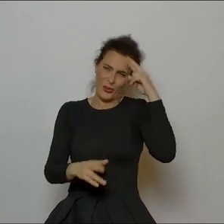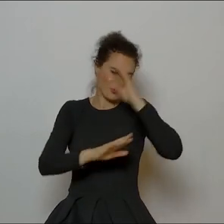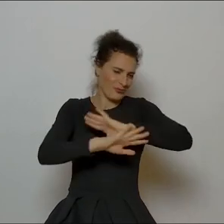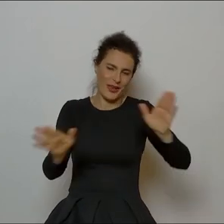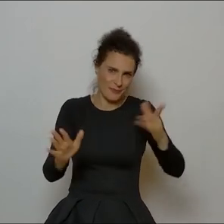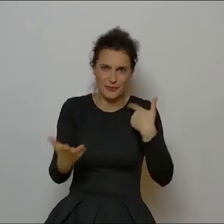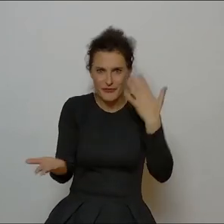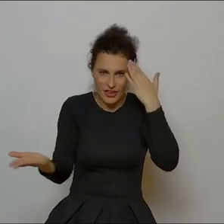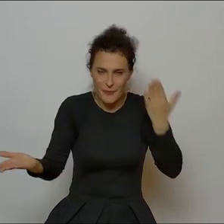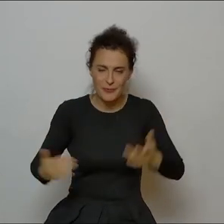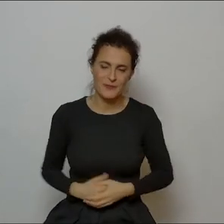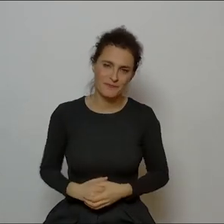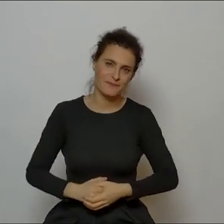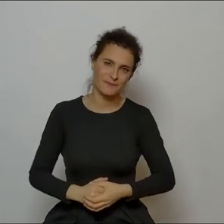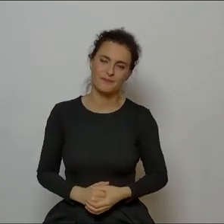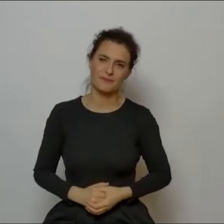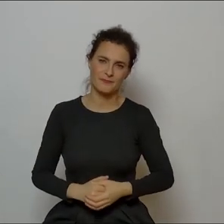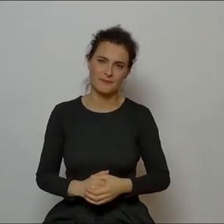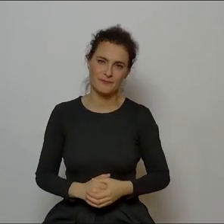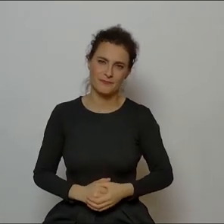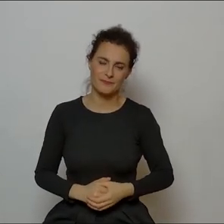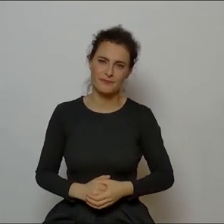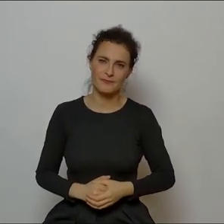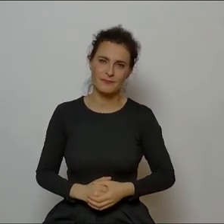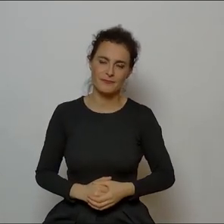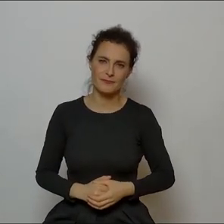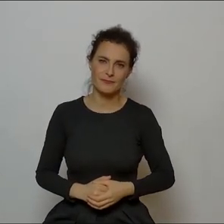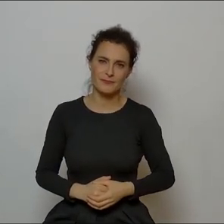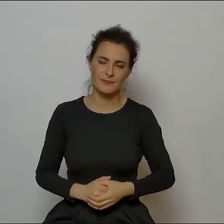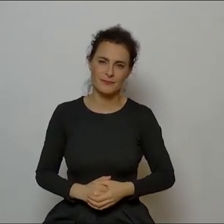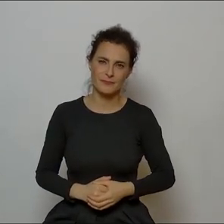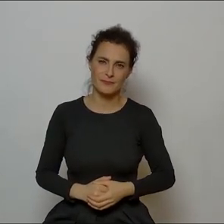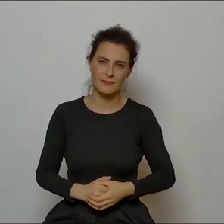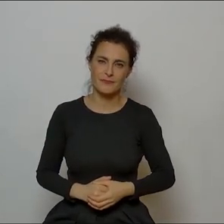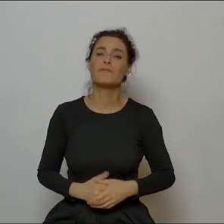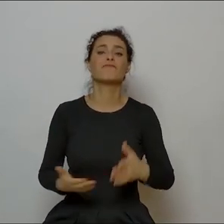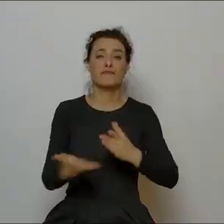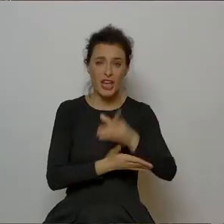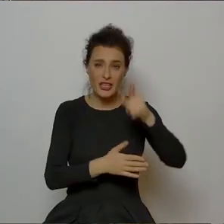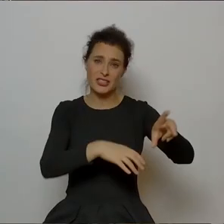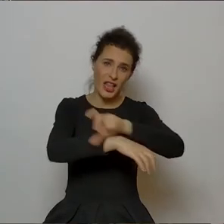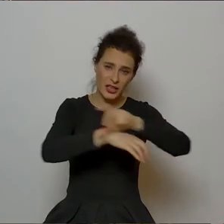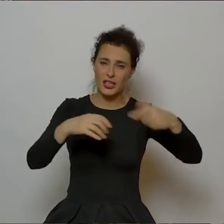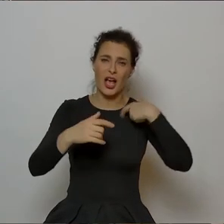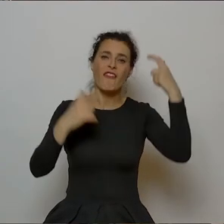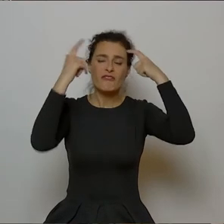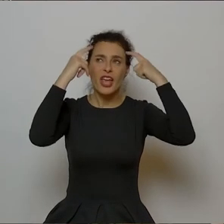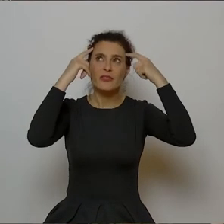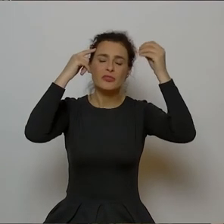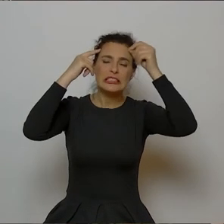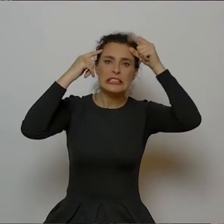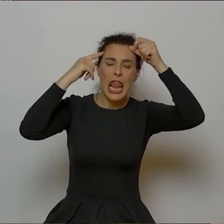jest w stanie zabrać znaczną część umozgowienia. I